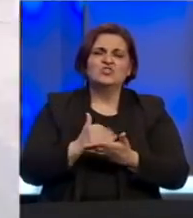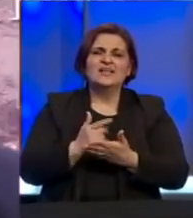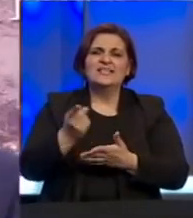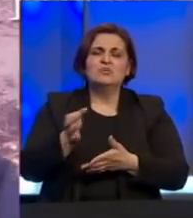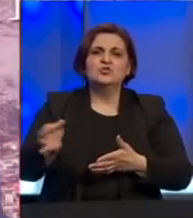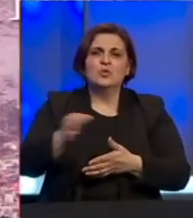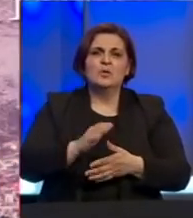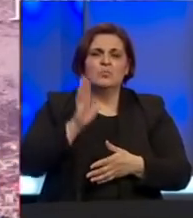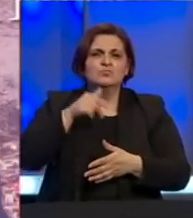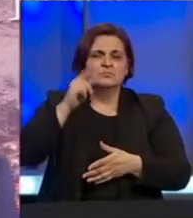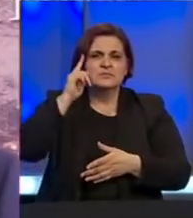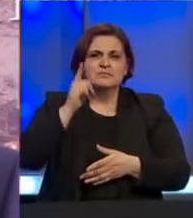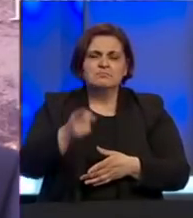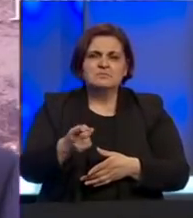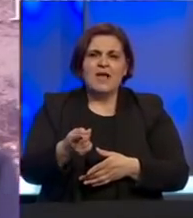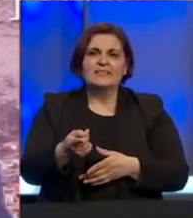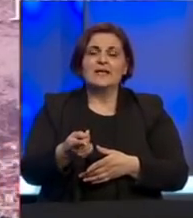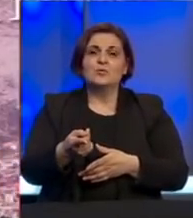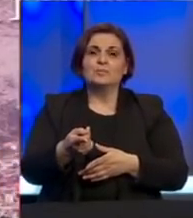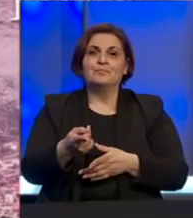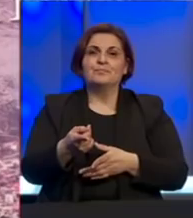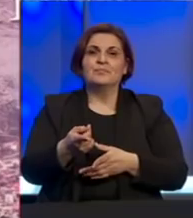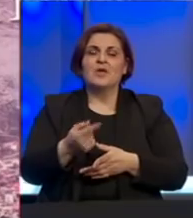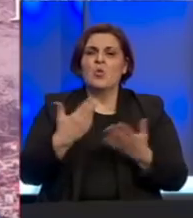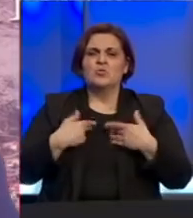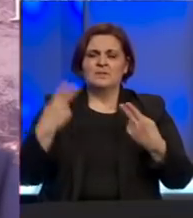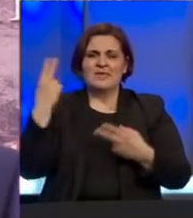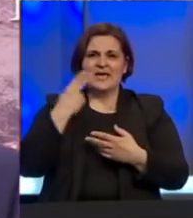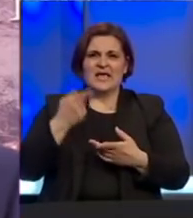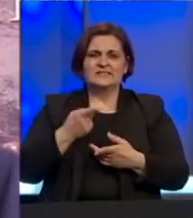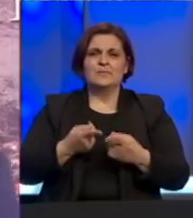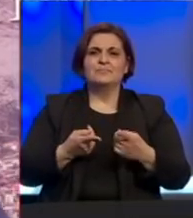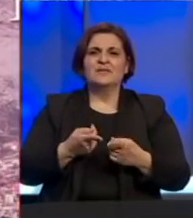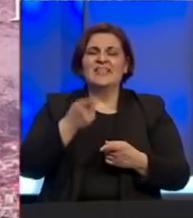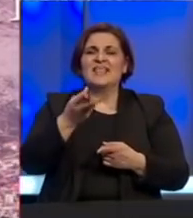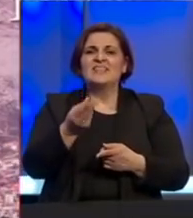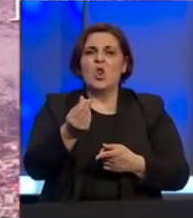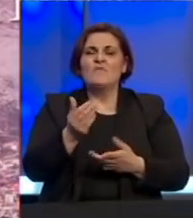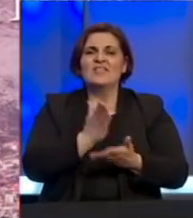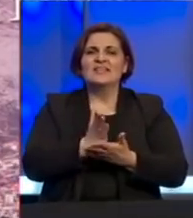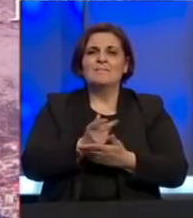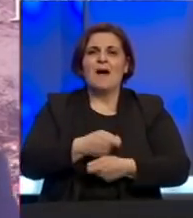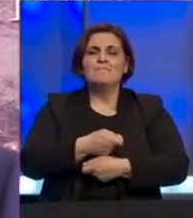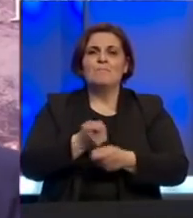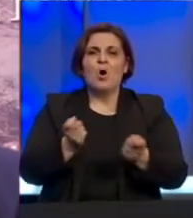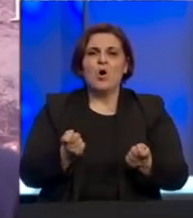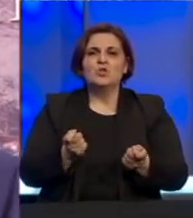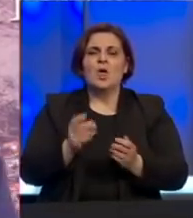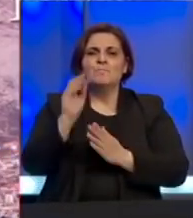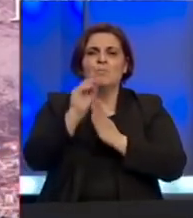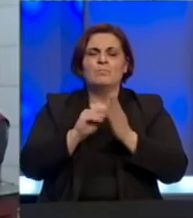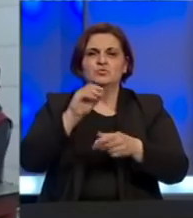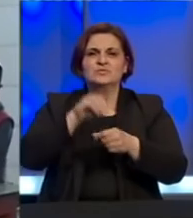kantona. Bršnjaci smatraju da, koliko sam ja razumio neke od njih, da taj novac treba podijeliti ishodno popisu